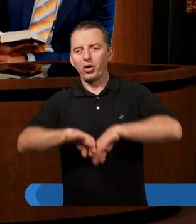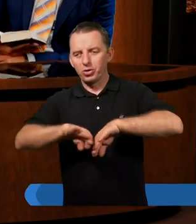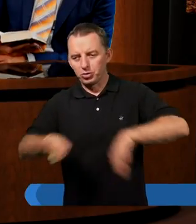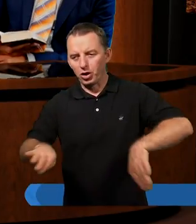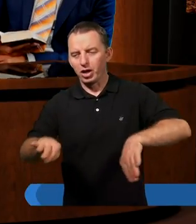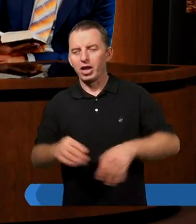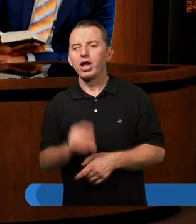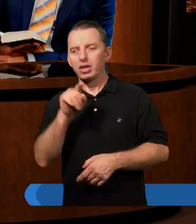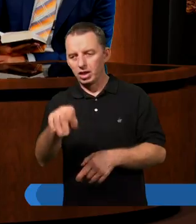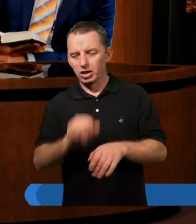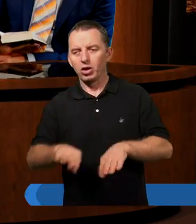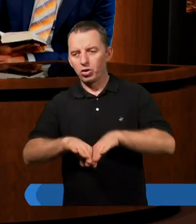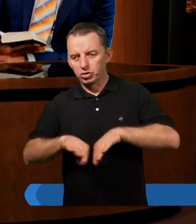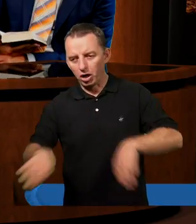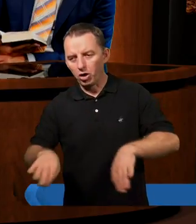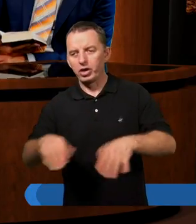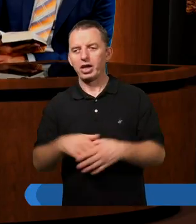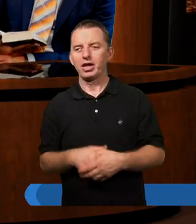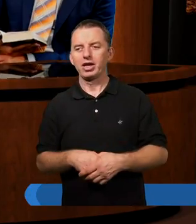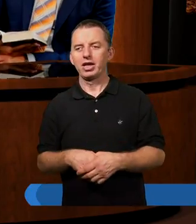tak? To jest ten oddzielony, tak.